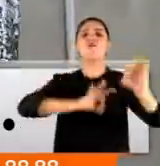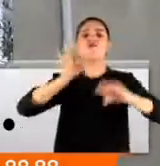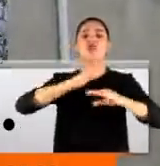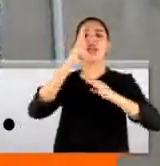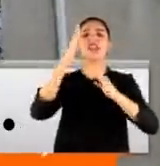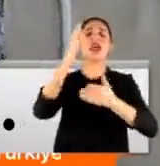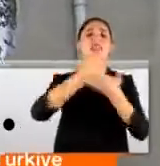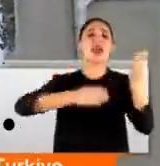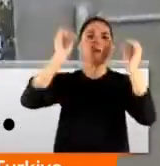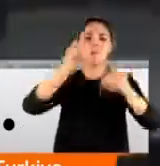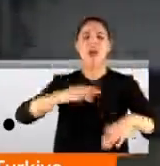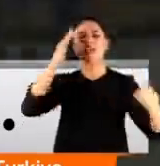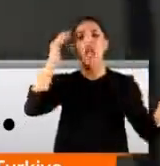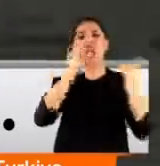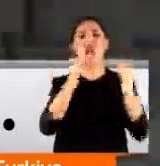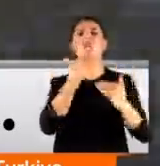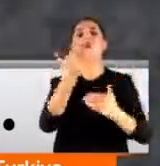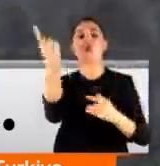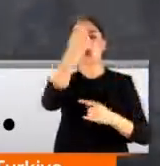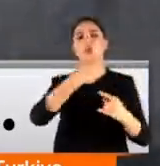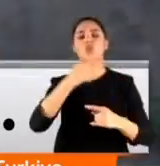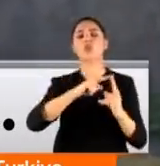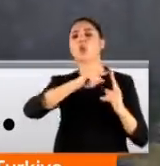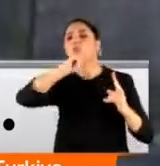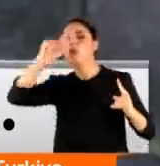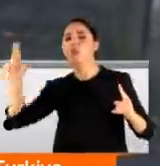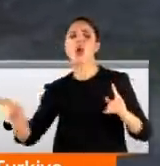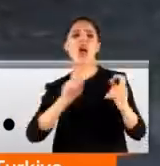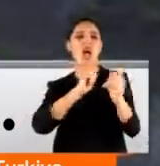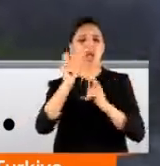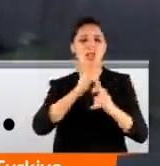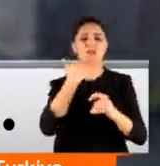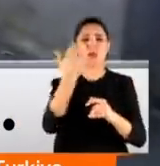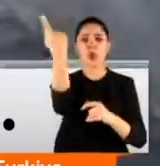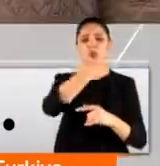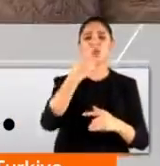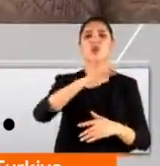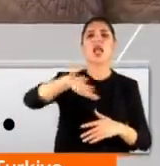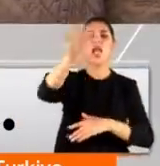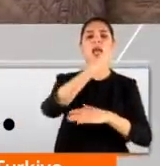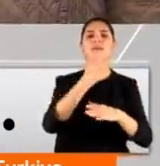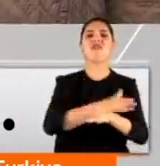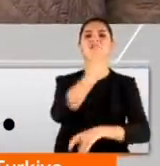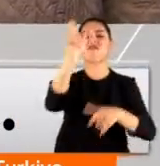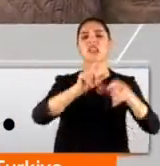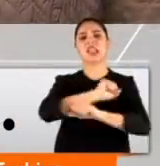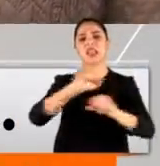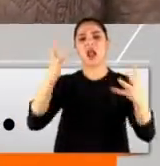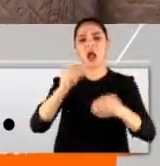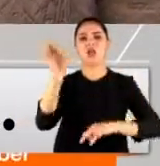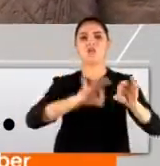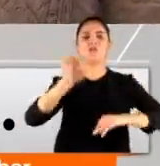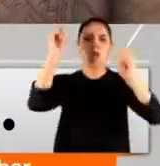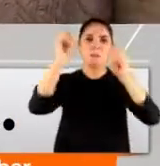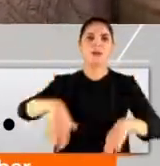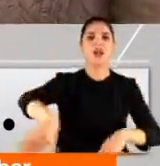malikleri arasında yaşanan anlaşmazlıklar. Geçen sürede olansa Fikirtepe sakinlerine oldu. Müteahhit yok ortalıkta. Bıraktı